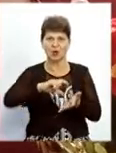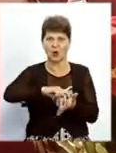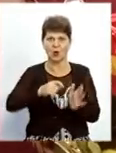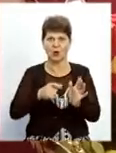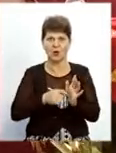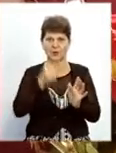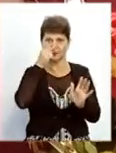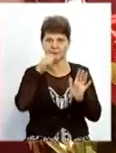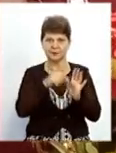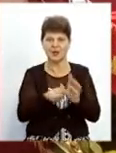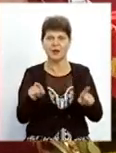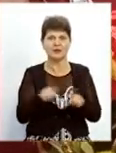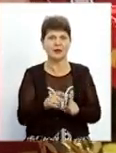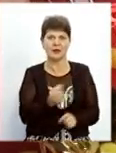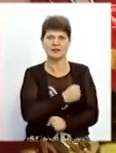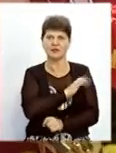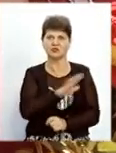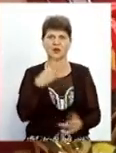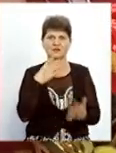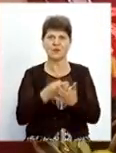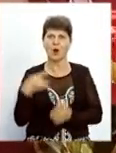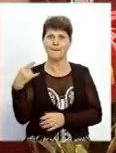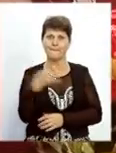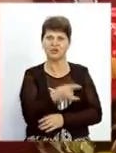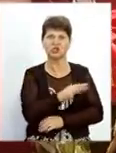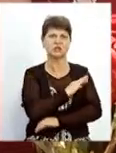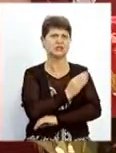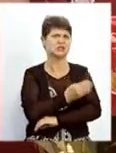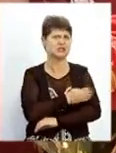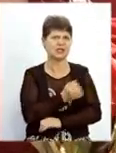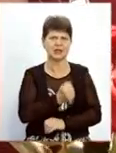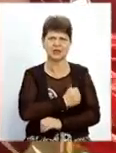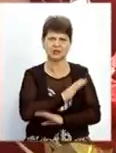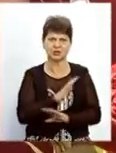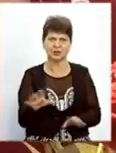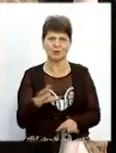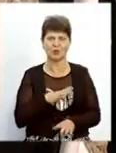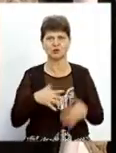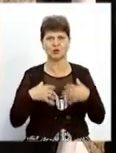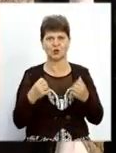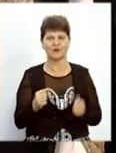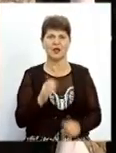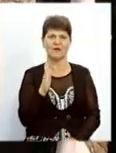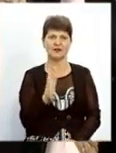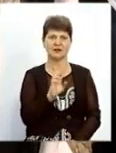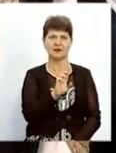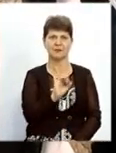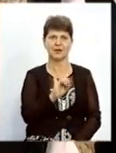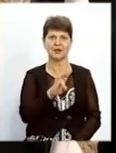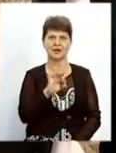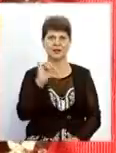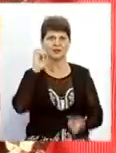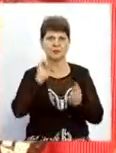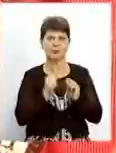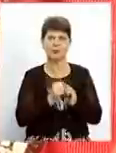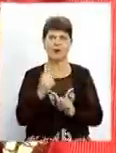поміщався, настільки не шкодували ні своїх машин, ні сил, ні здоров'я. Валентин Белінський запам'ятається як